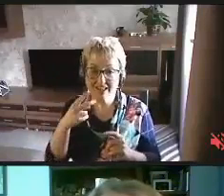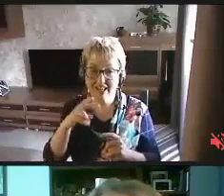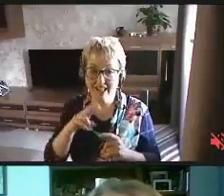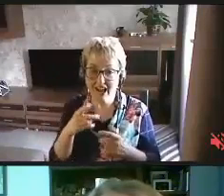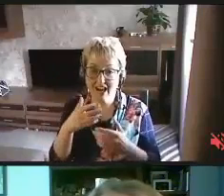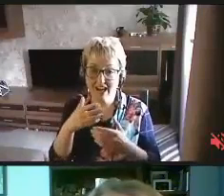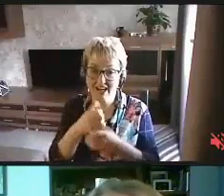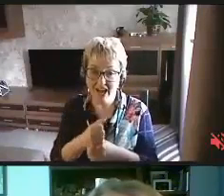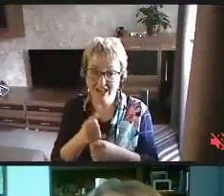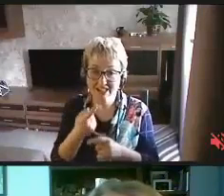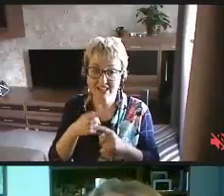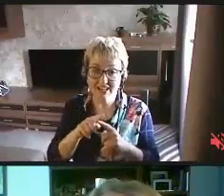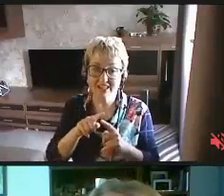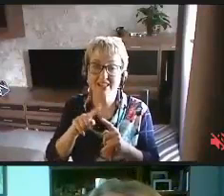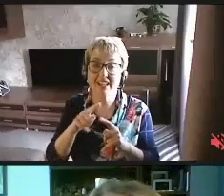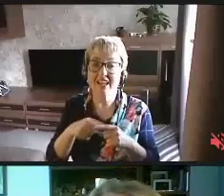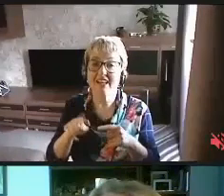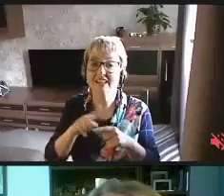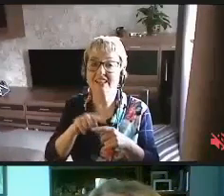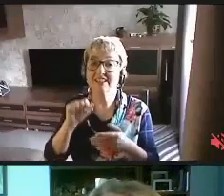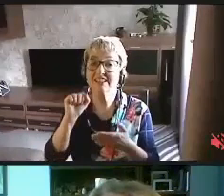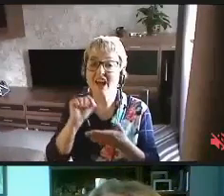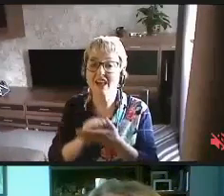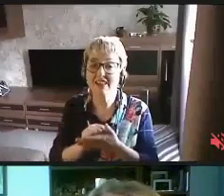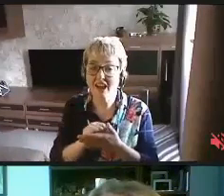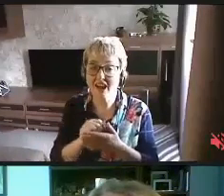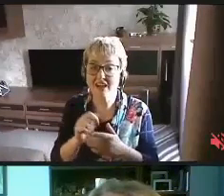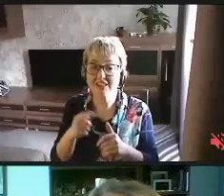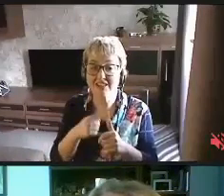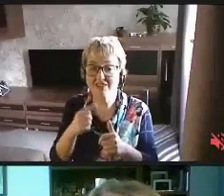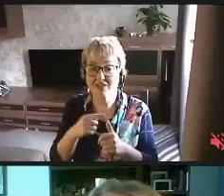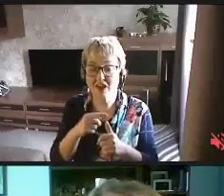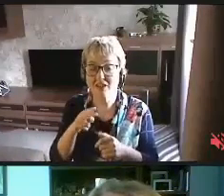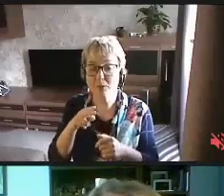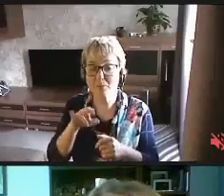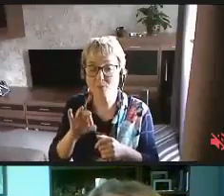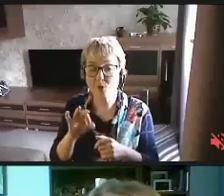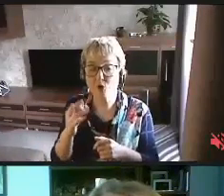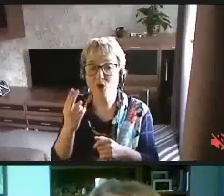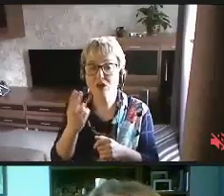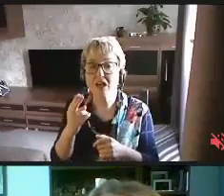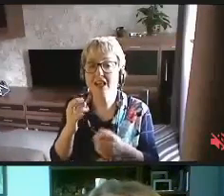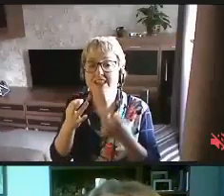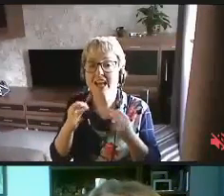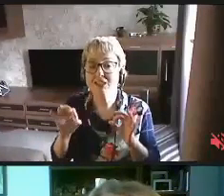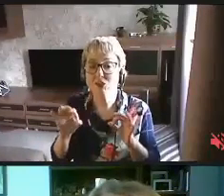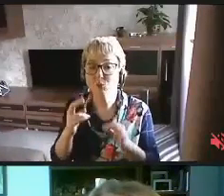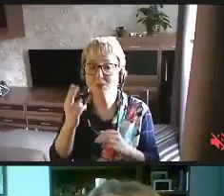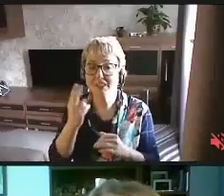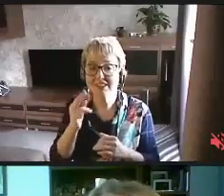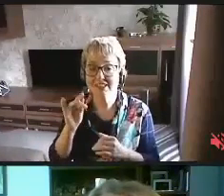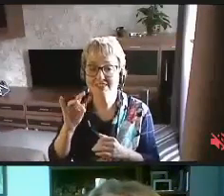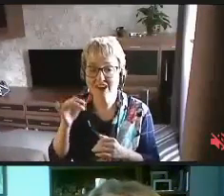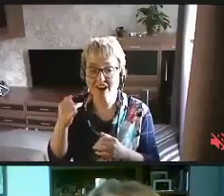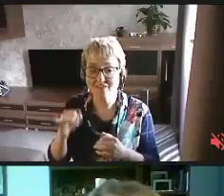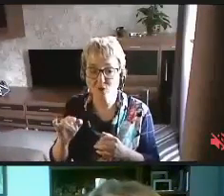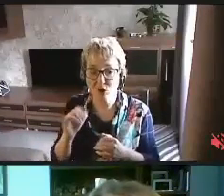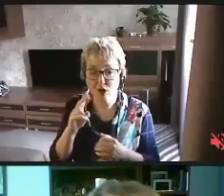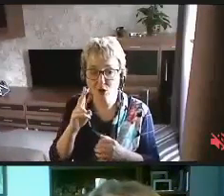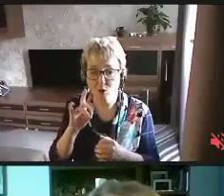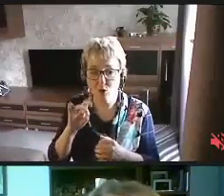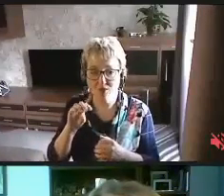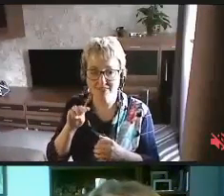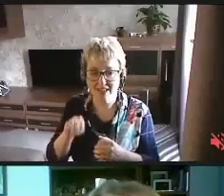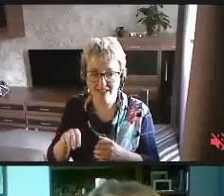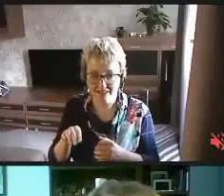этот стандарт и называют стандарт по доступности цифрового контента.